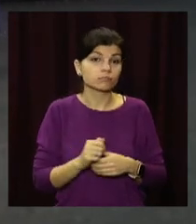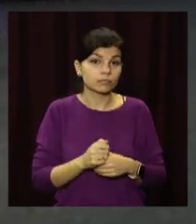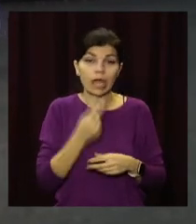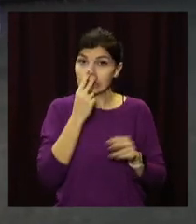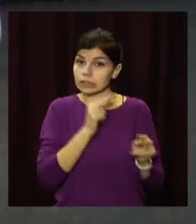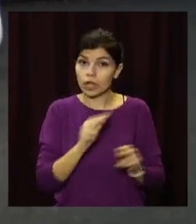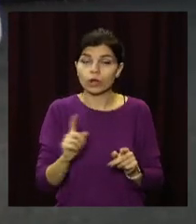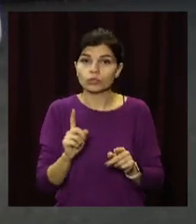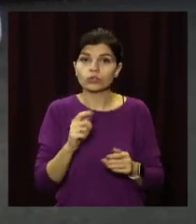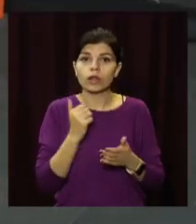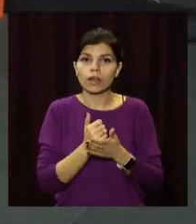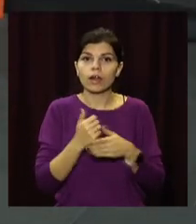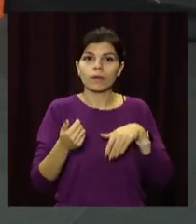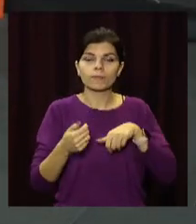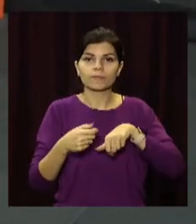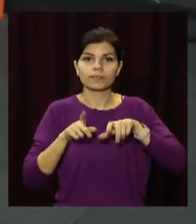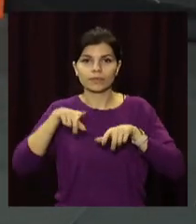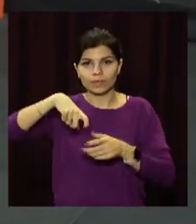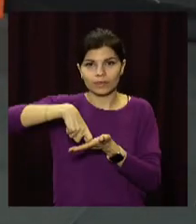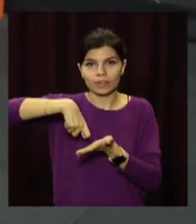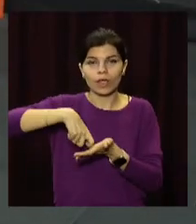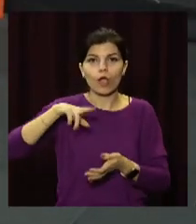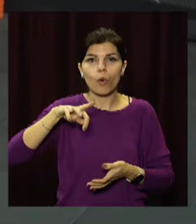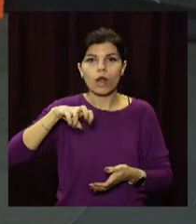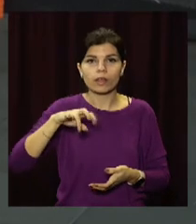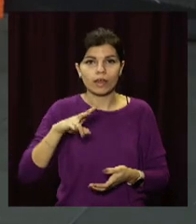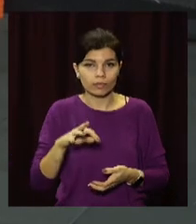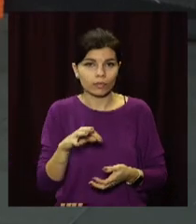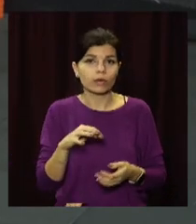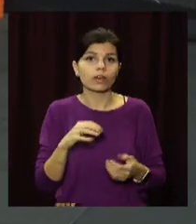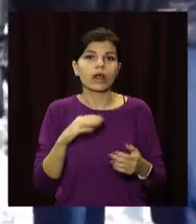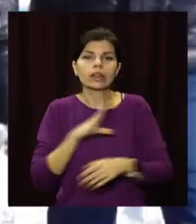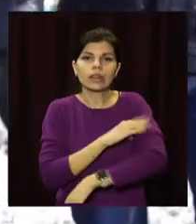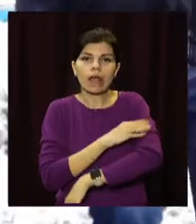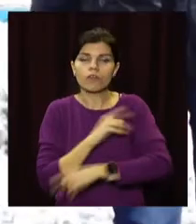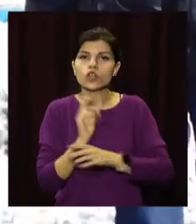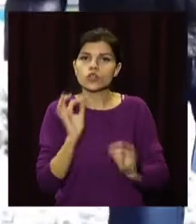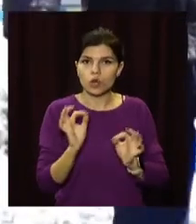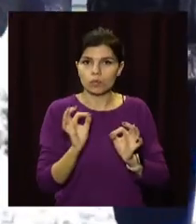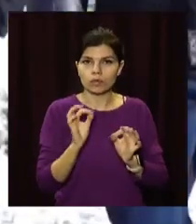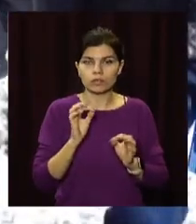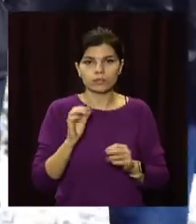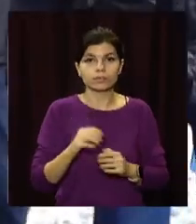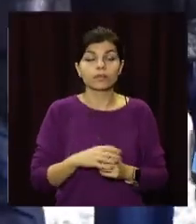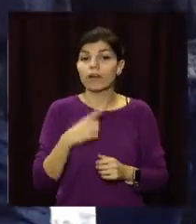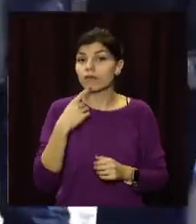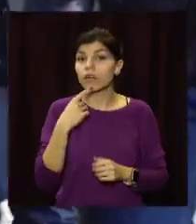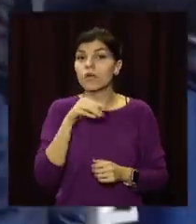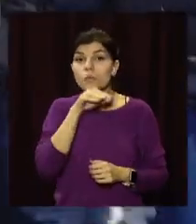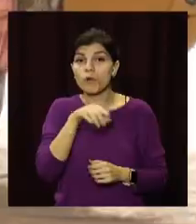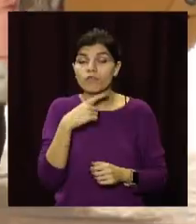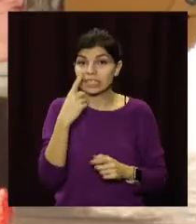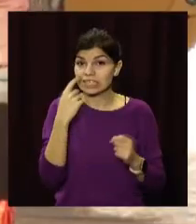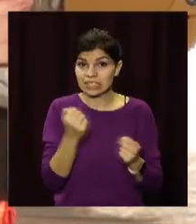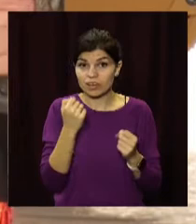права колена, яка вперед, не виходила у нас за носок. Давлення максимально на п'ятку. Фахівці кажуть, взимку організм відчуває потяг до